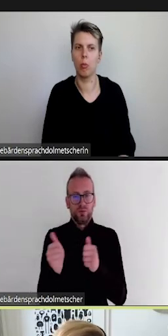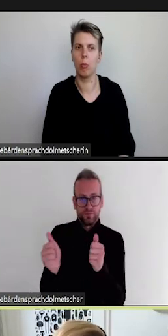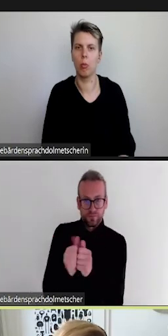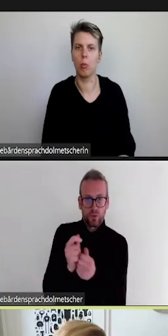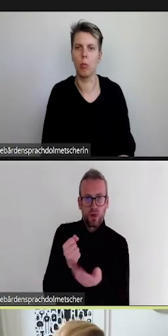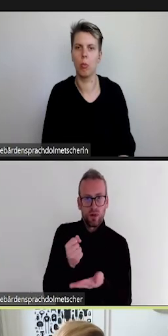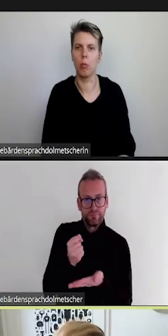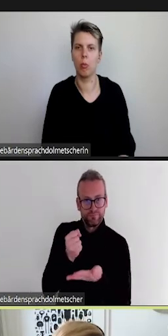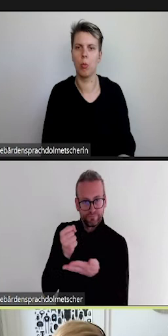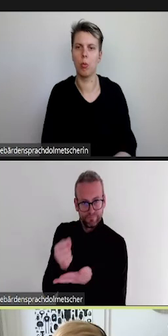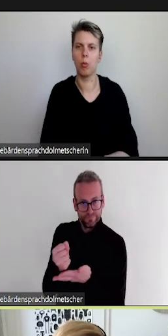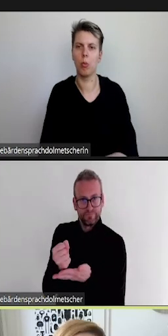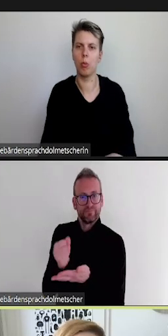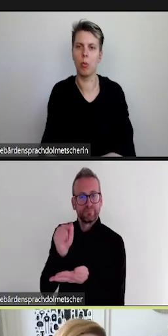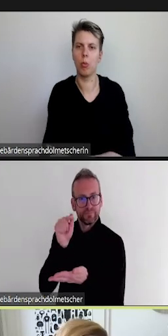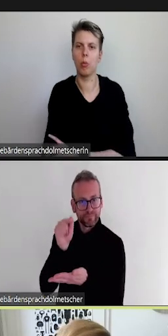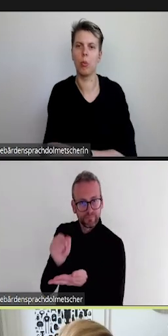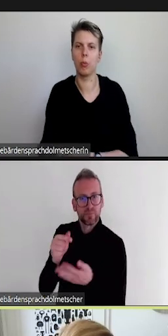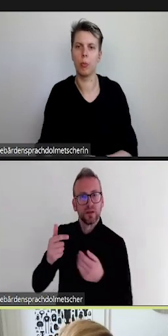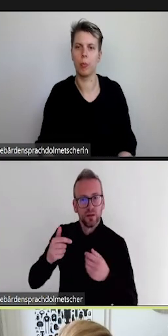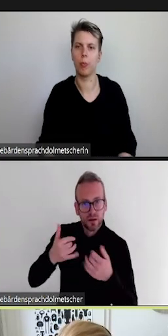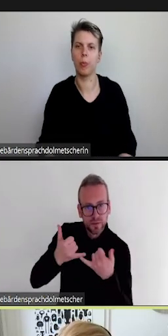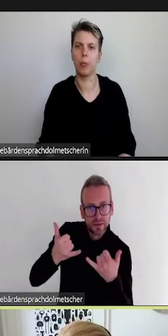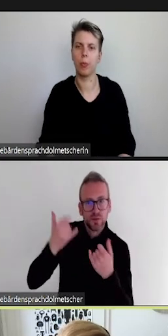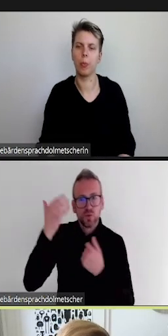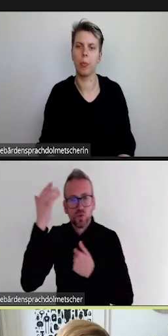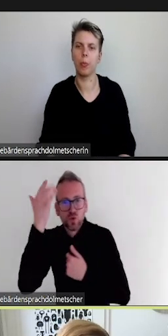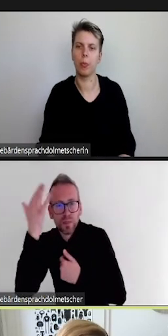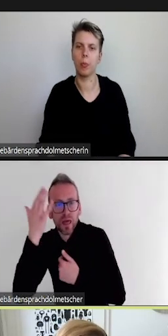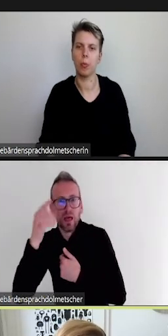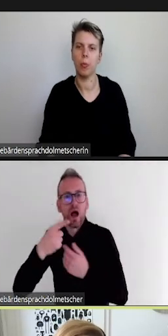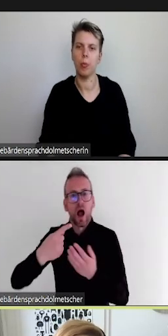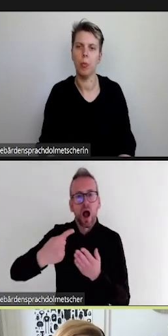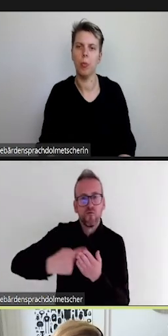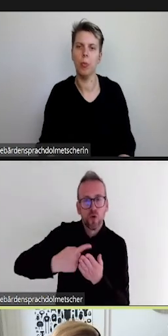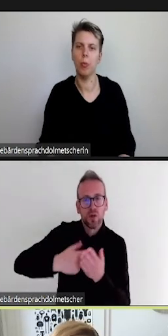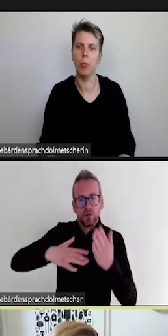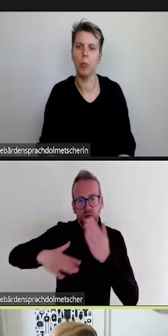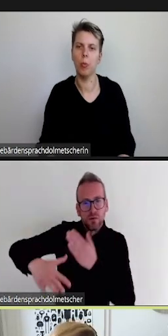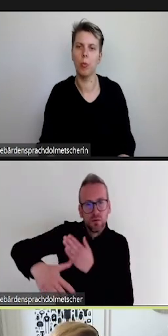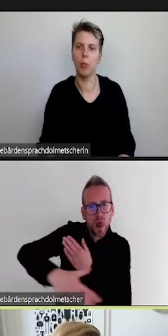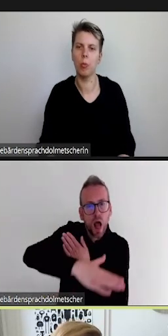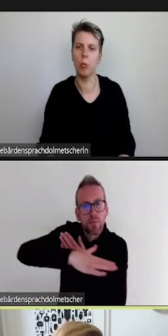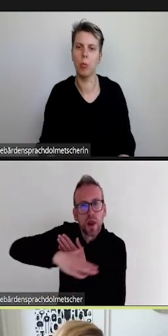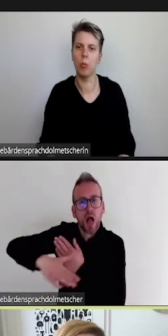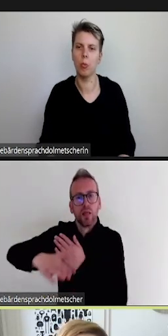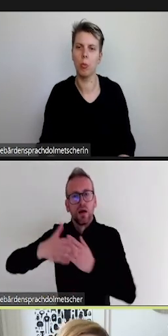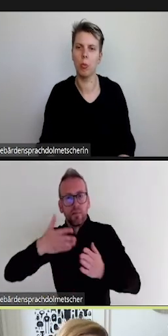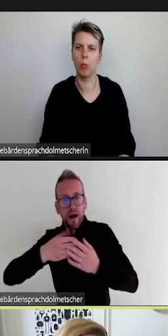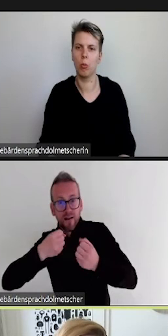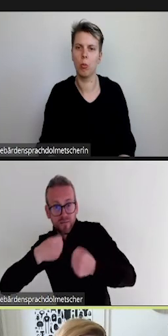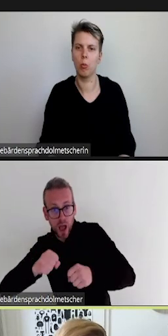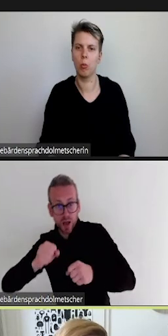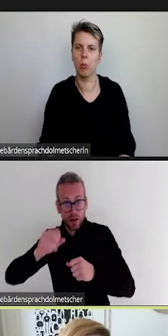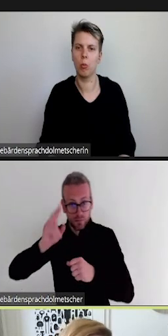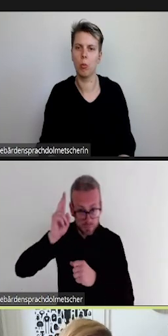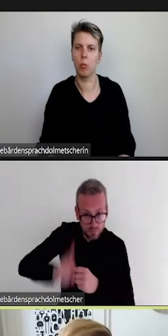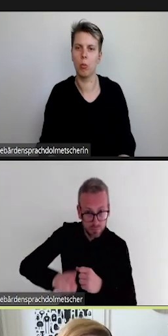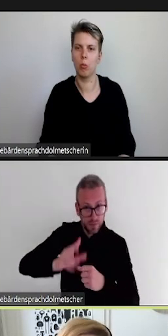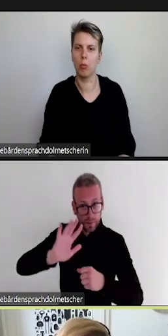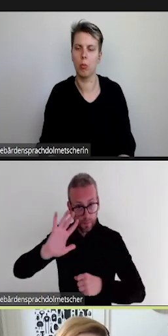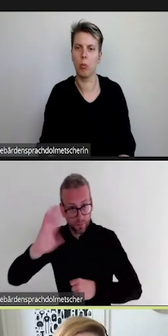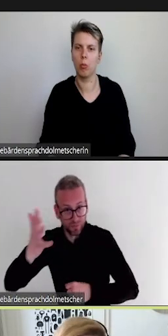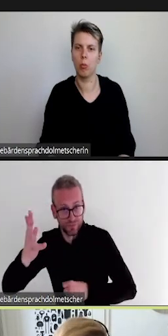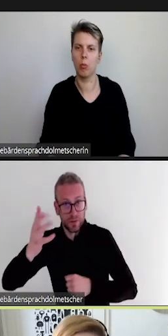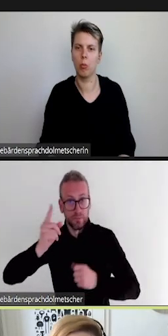dass die Barrierefreiheit dargestellt wird für die Hörsäle und Seminarräume, aber auch für die Büros und Sekretariate und letztendlich für